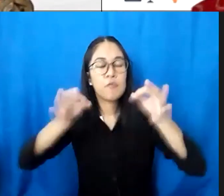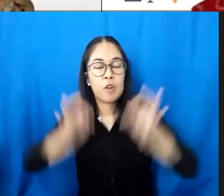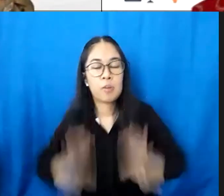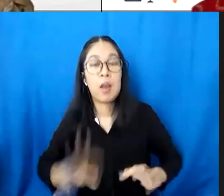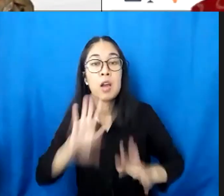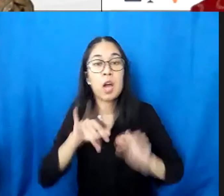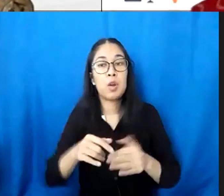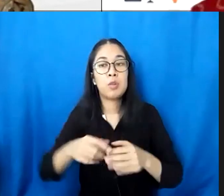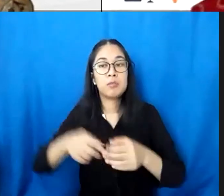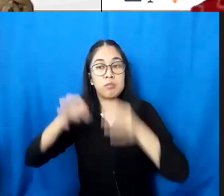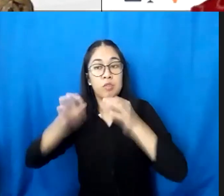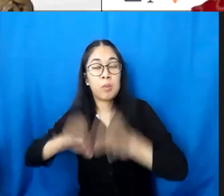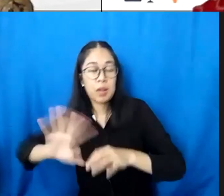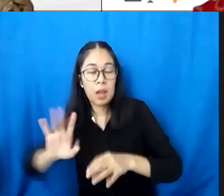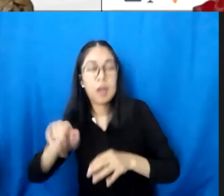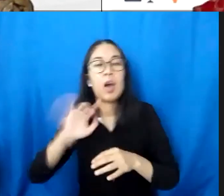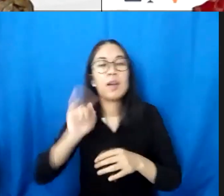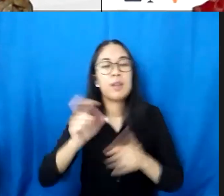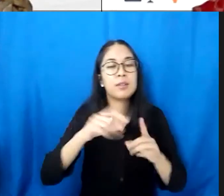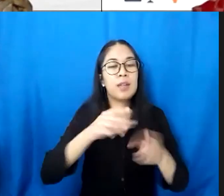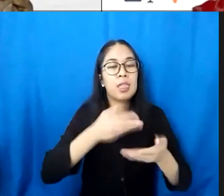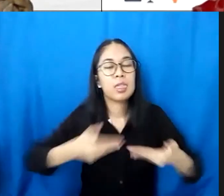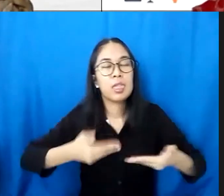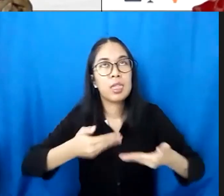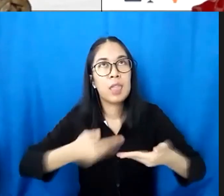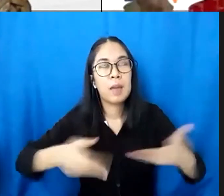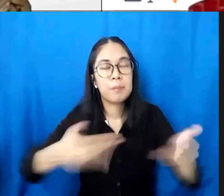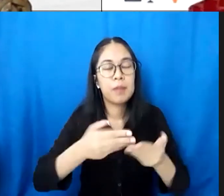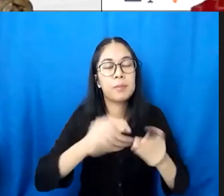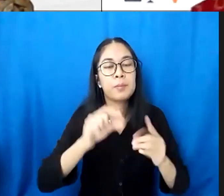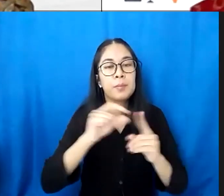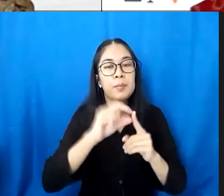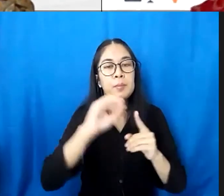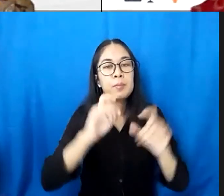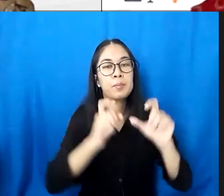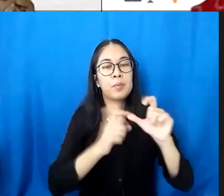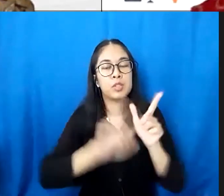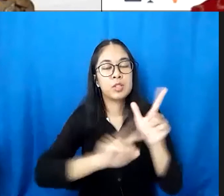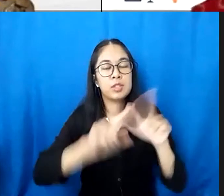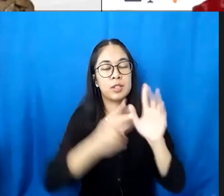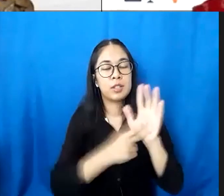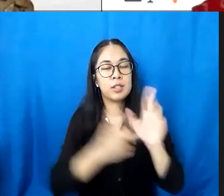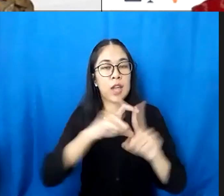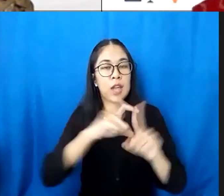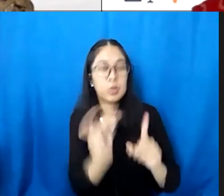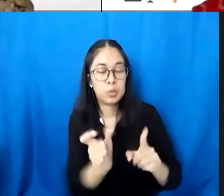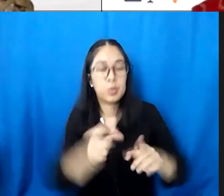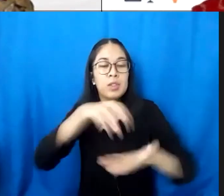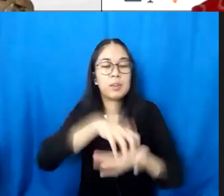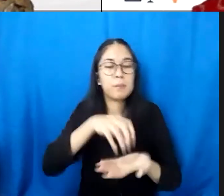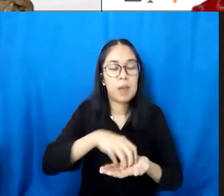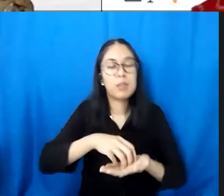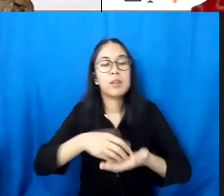Post Yandu dan yang menarik tadi bagaimana keberuntungan keluarga kaya dan keluarga miskin bagaimana